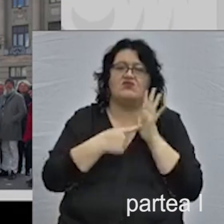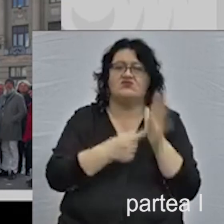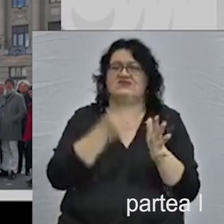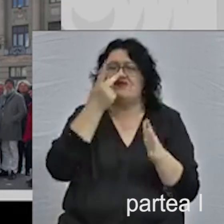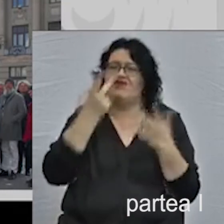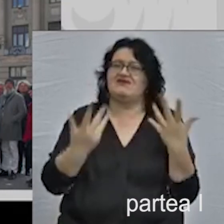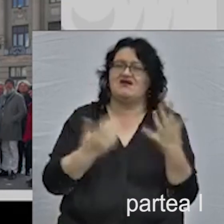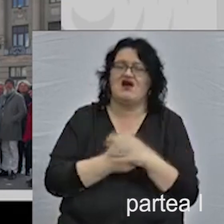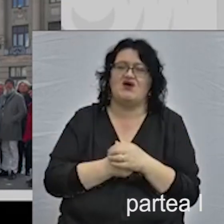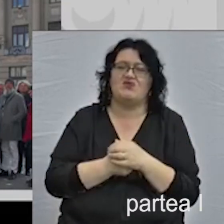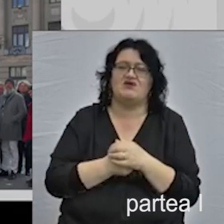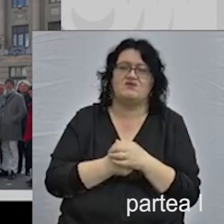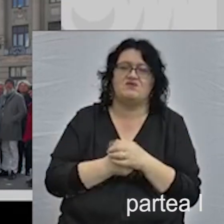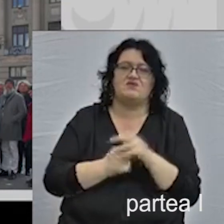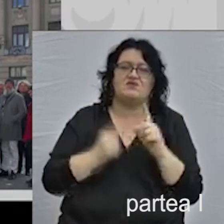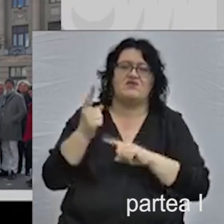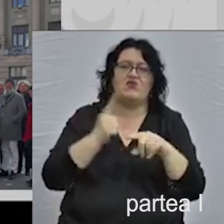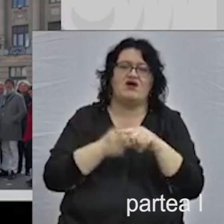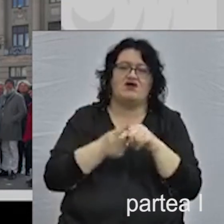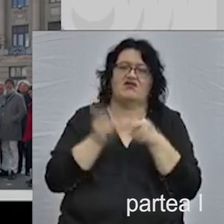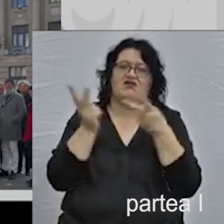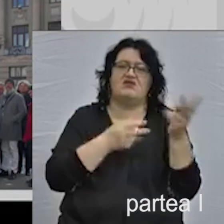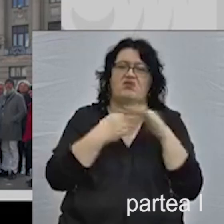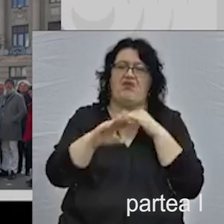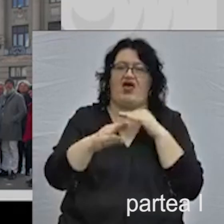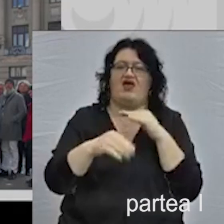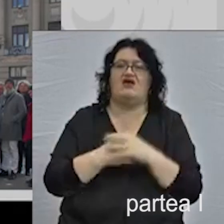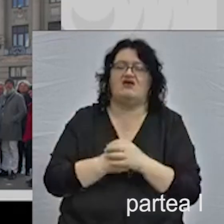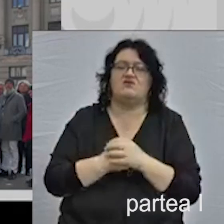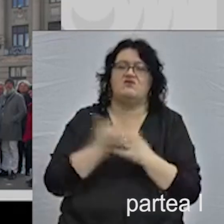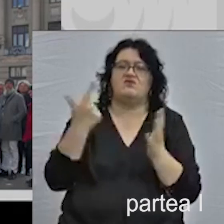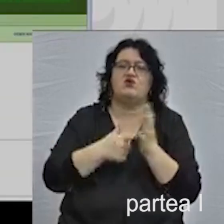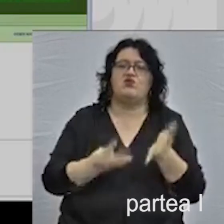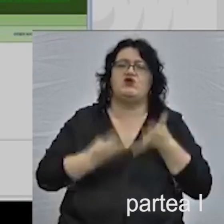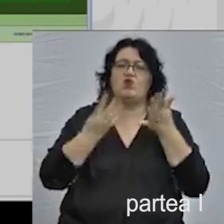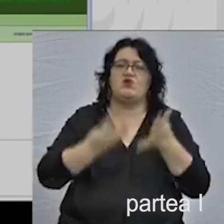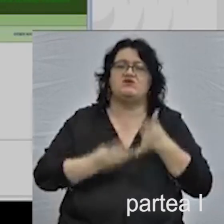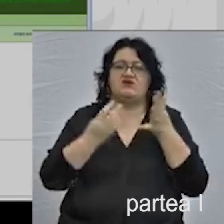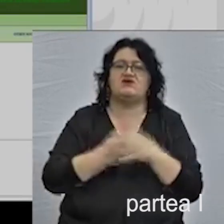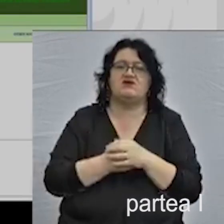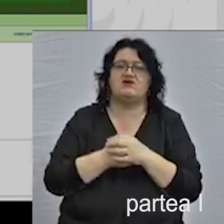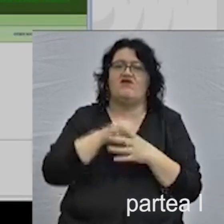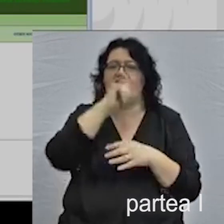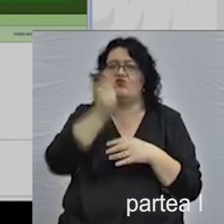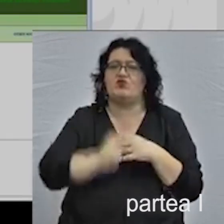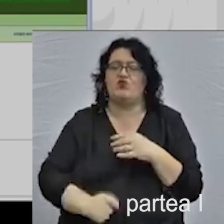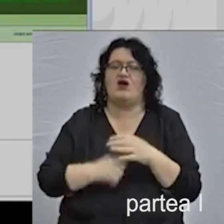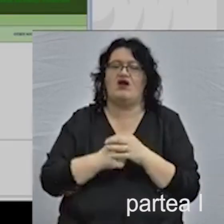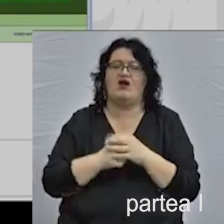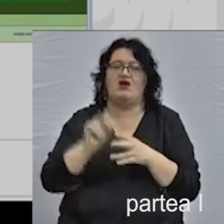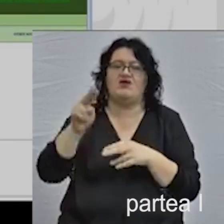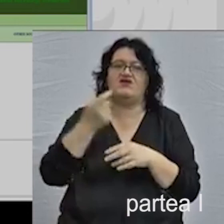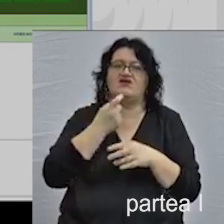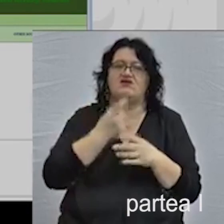atât de prost, dar veți primi materialul acesta și pe mail. În 2019, în luna februarie, am invitat în